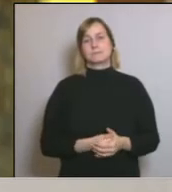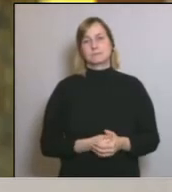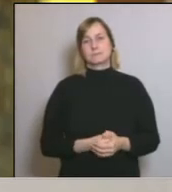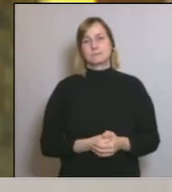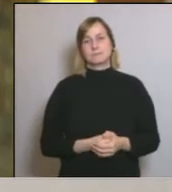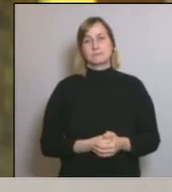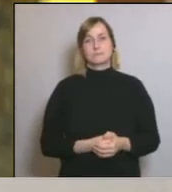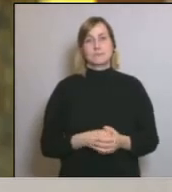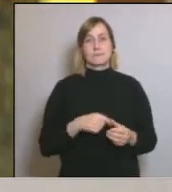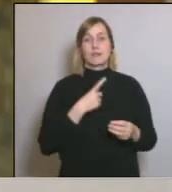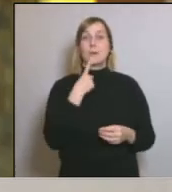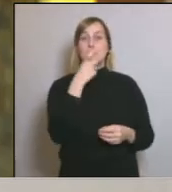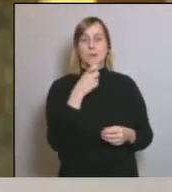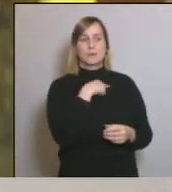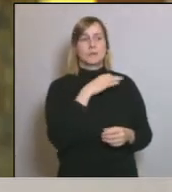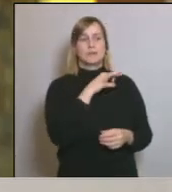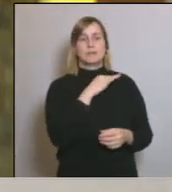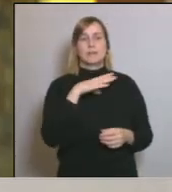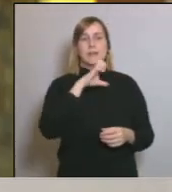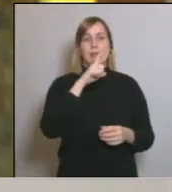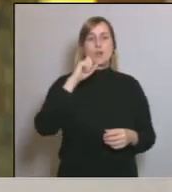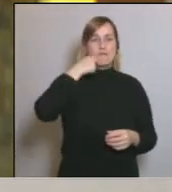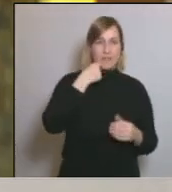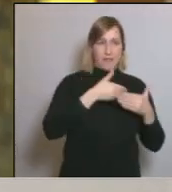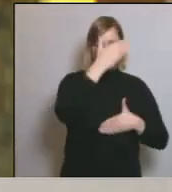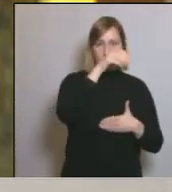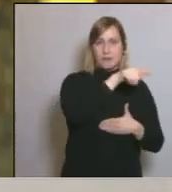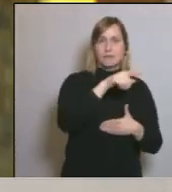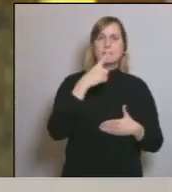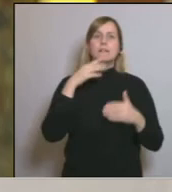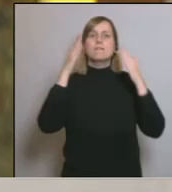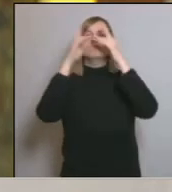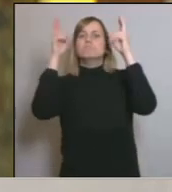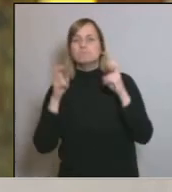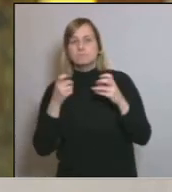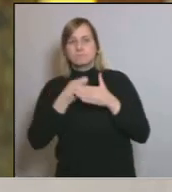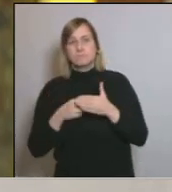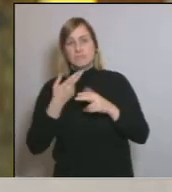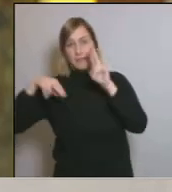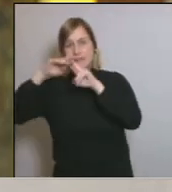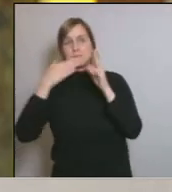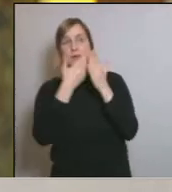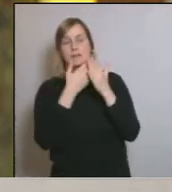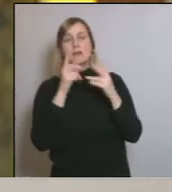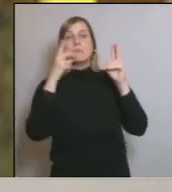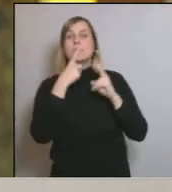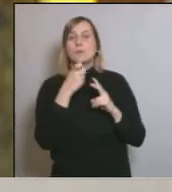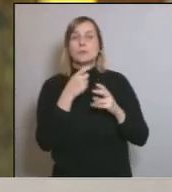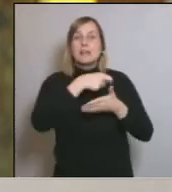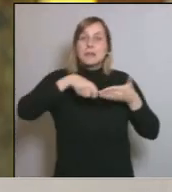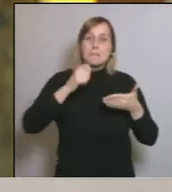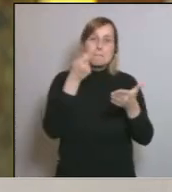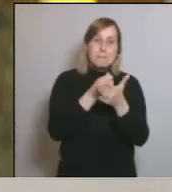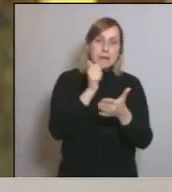Penúltima pregunta de Marcos Lamelas del Confidencial. En aquest confinament total que demana la Generalitat, qui pagarà aquests salaris? Quin